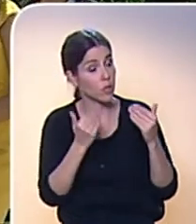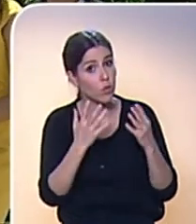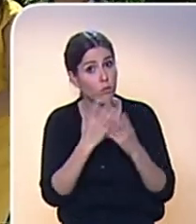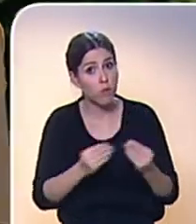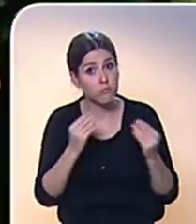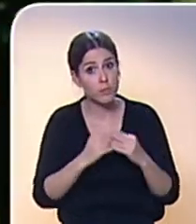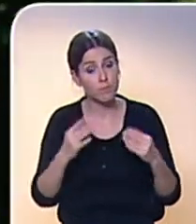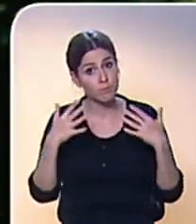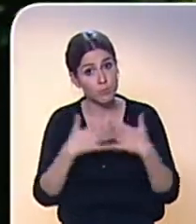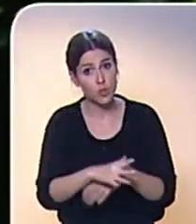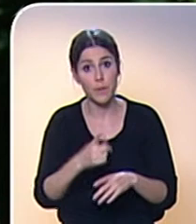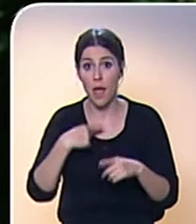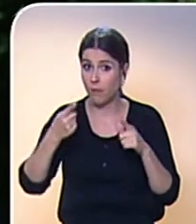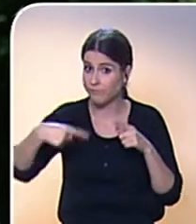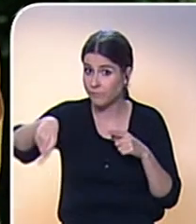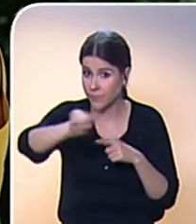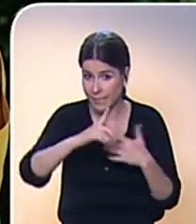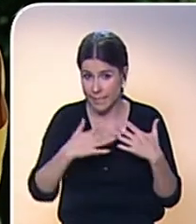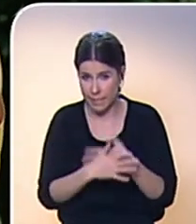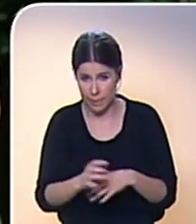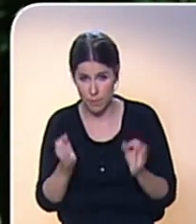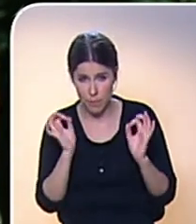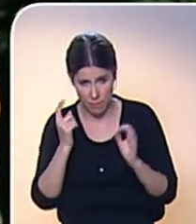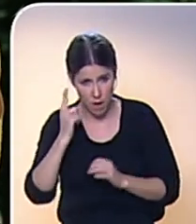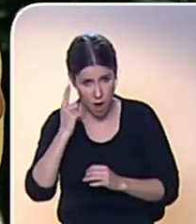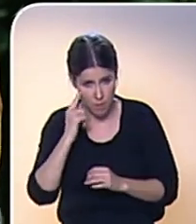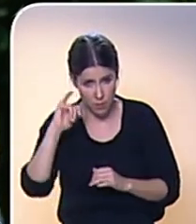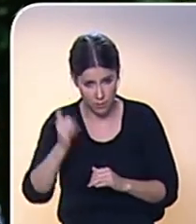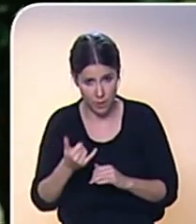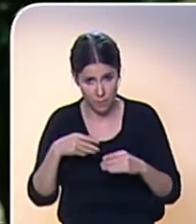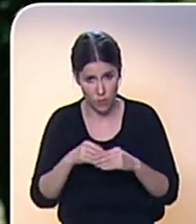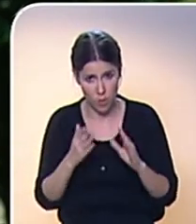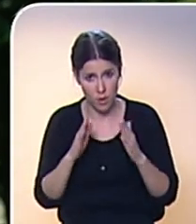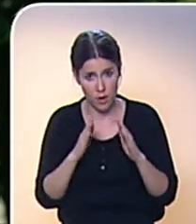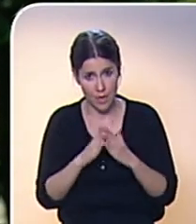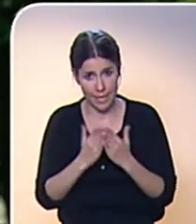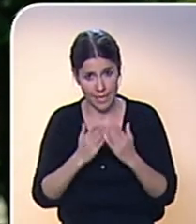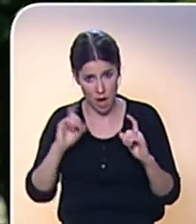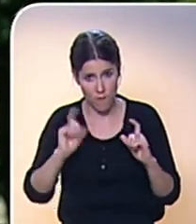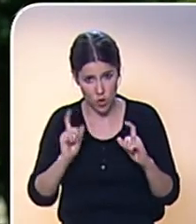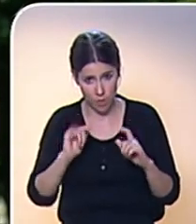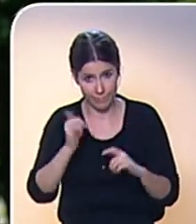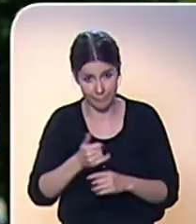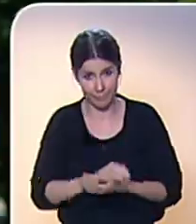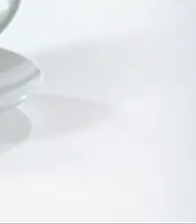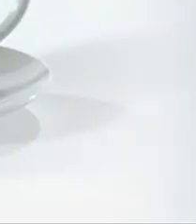myslím, že pro vás diváky je to tip, jak si třeba vytvořit fotokníhu z dění tady na Zlín Film Festivalu.